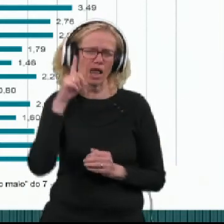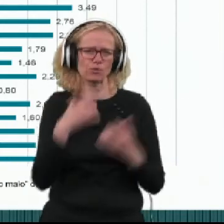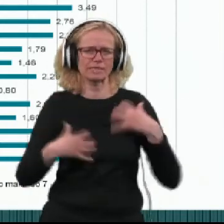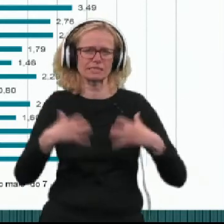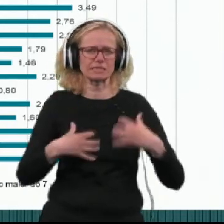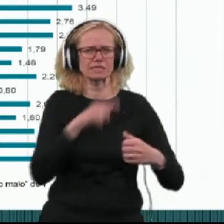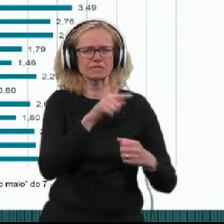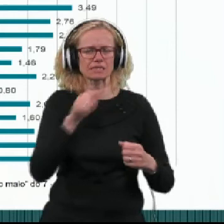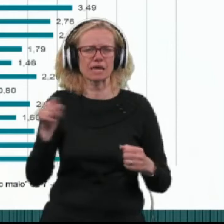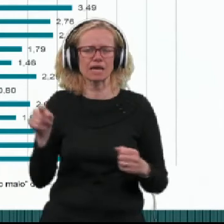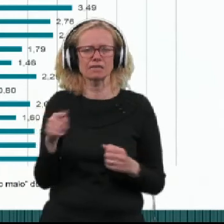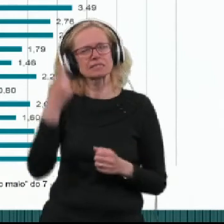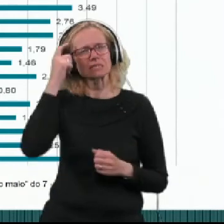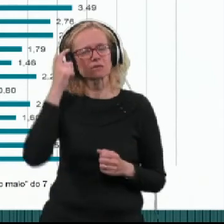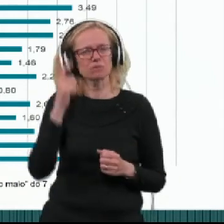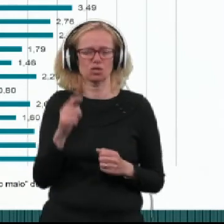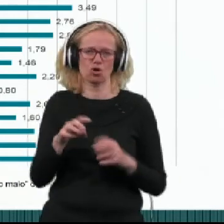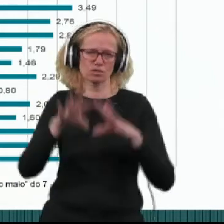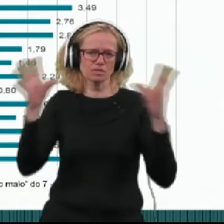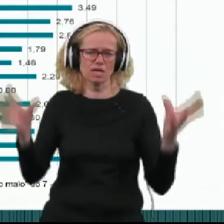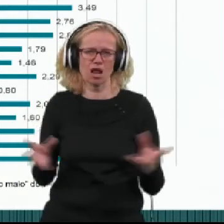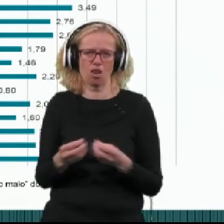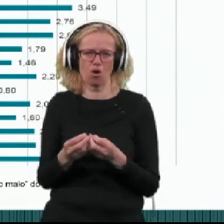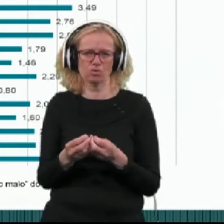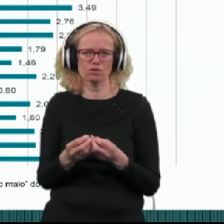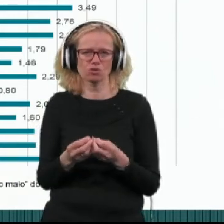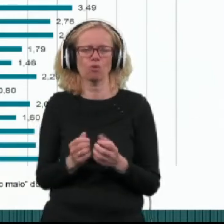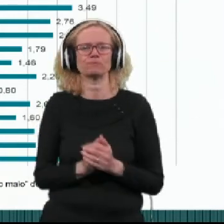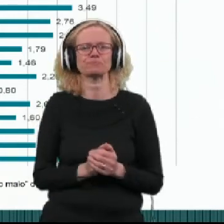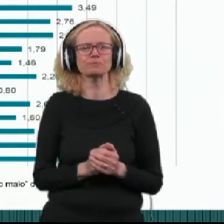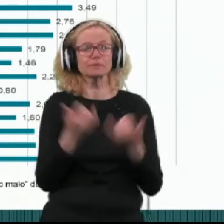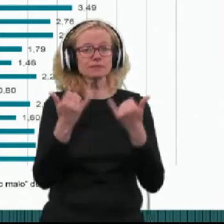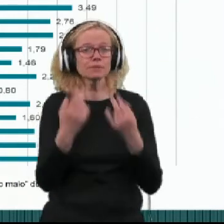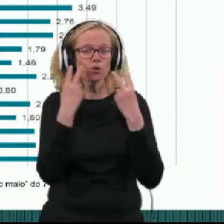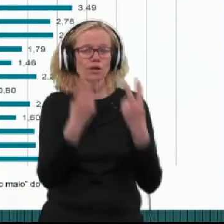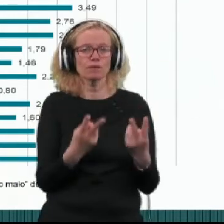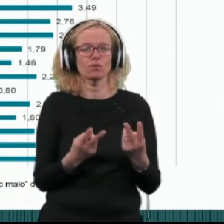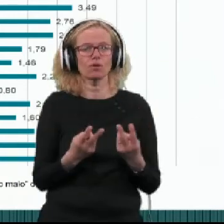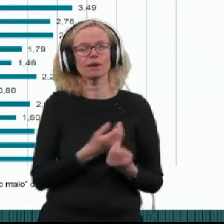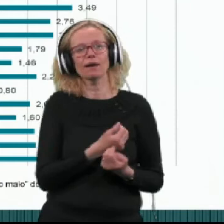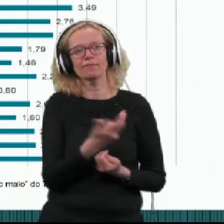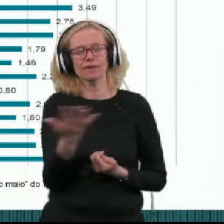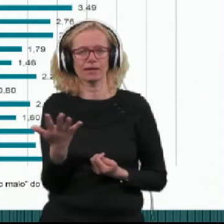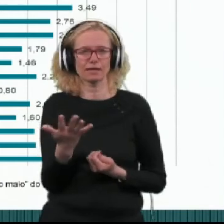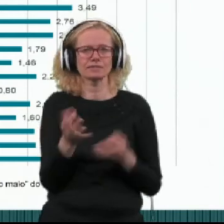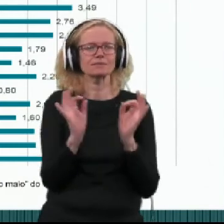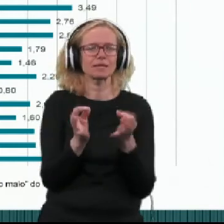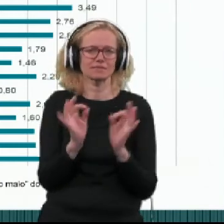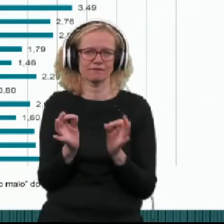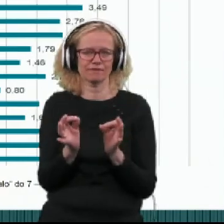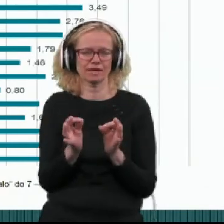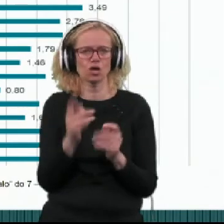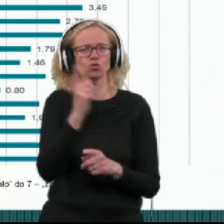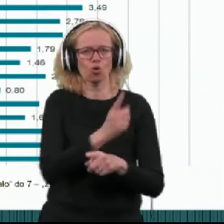skrbijo celoto oziroma celoten ozorec. Sedaj pa si poglejmo, katere so nekatere specifike določenih